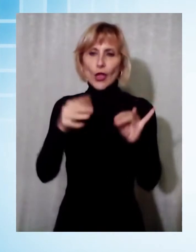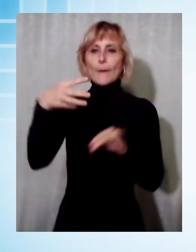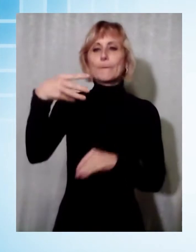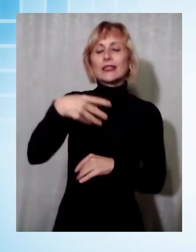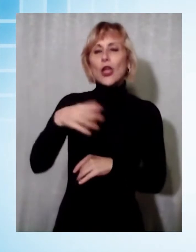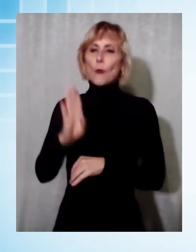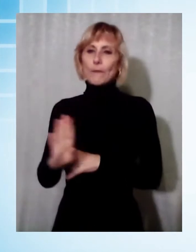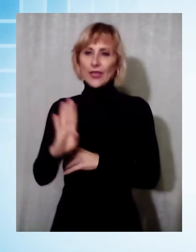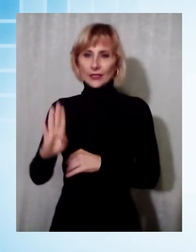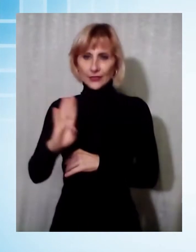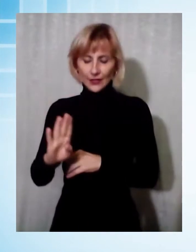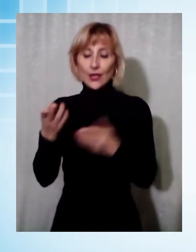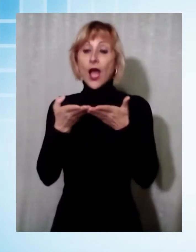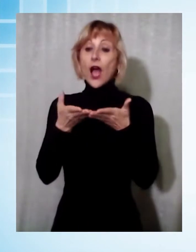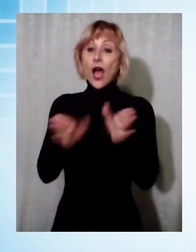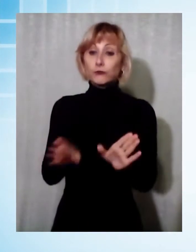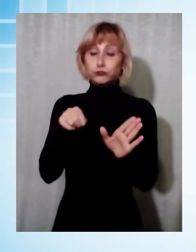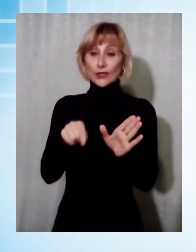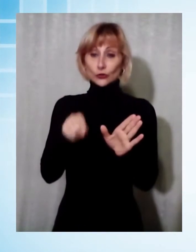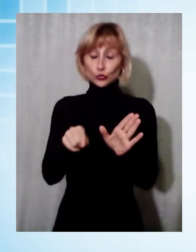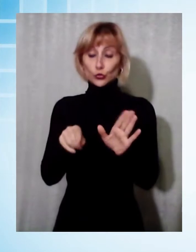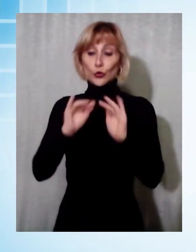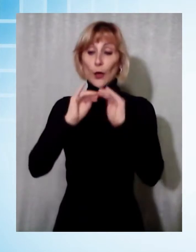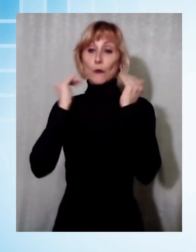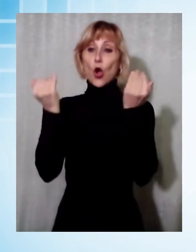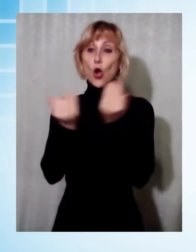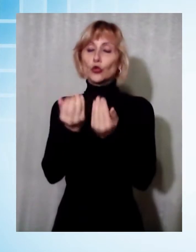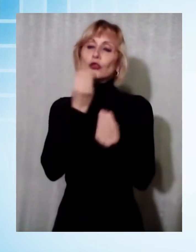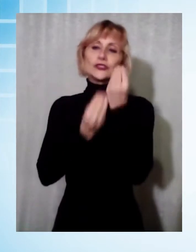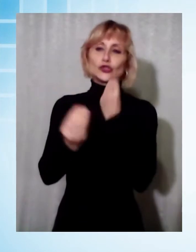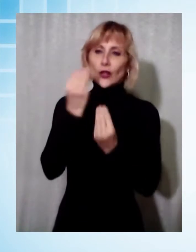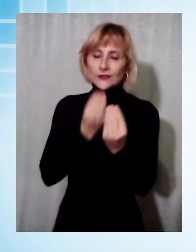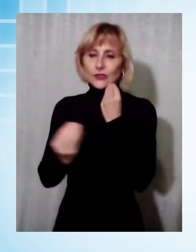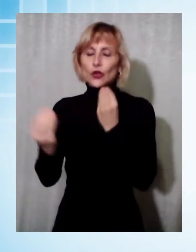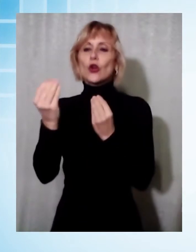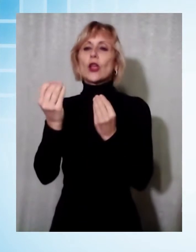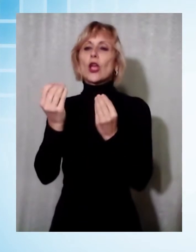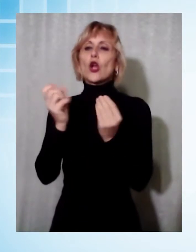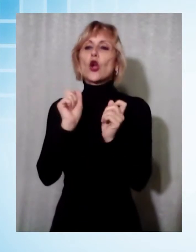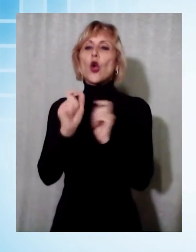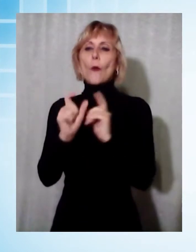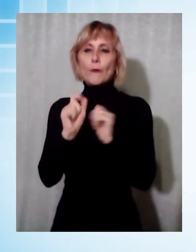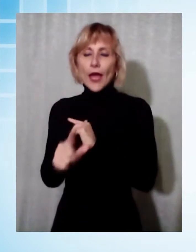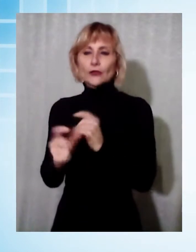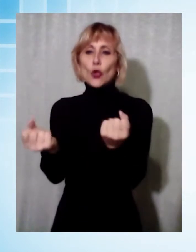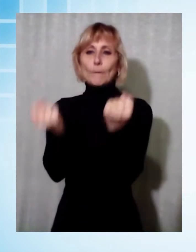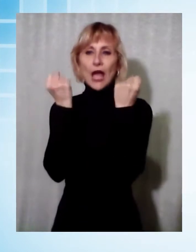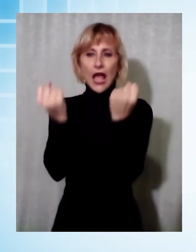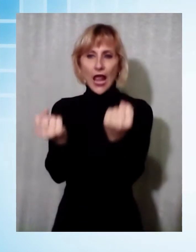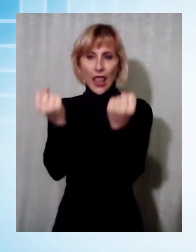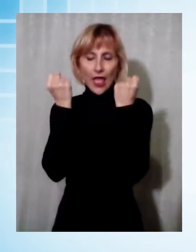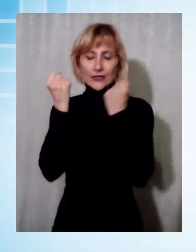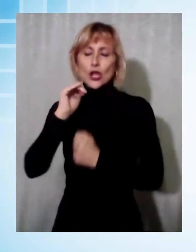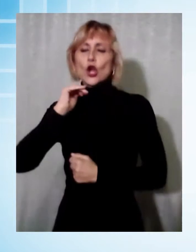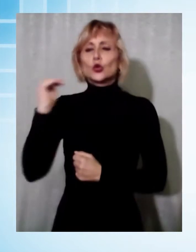al mondo di ristorazione, commercio, palestre, tutti quegli imprenditori che sono in difficoltà a causa